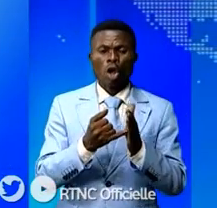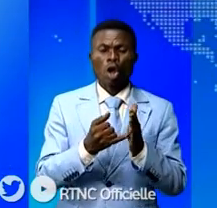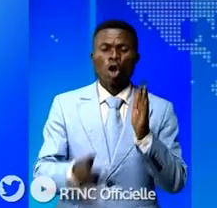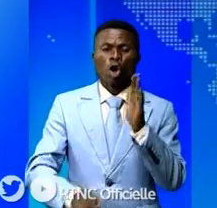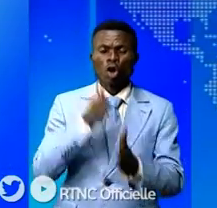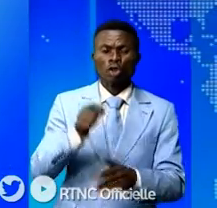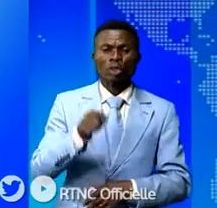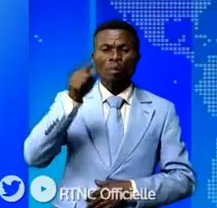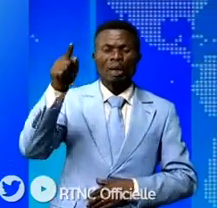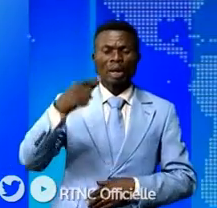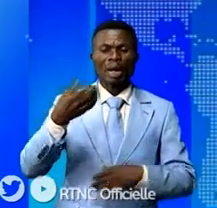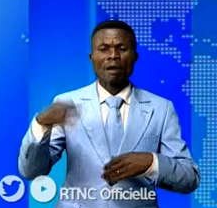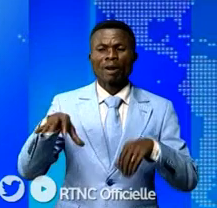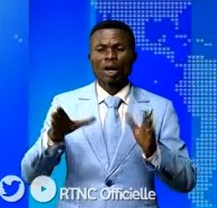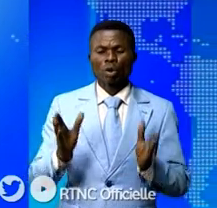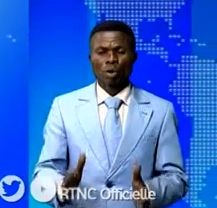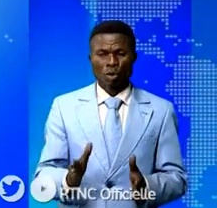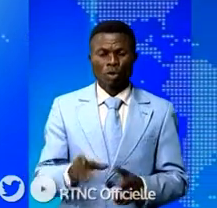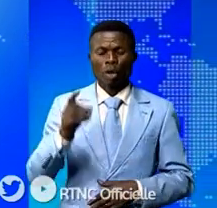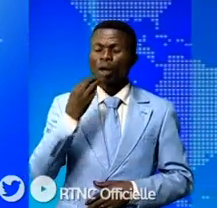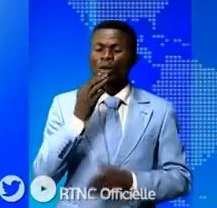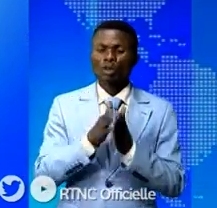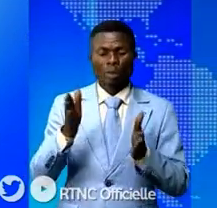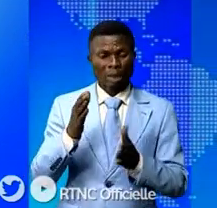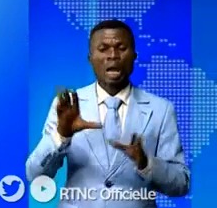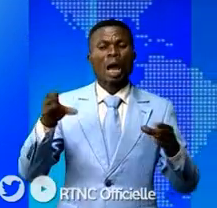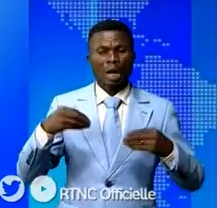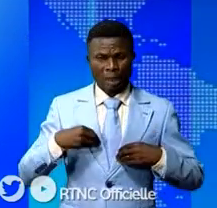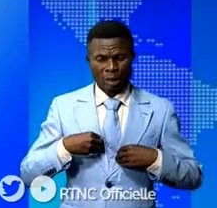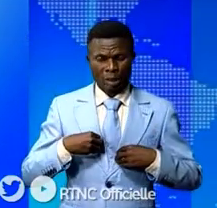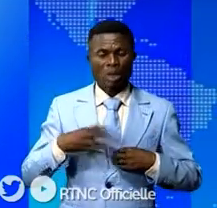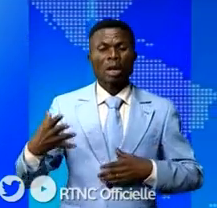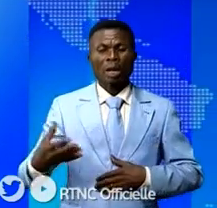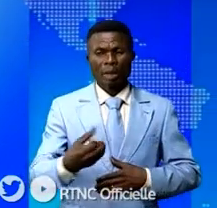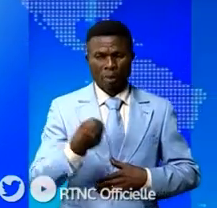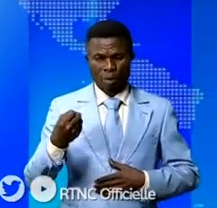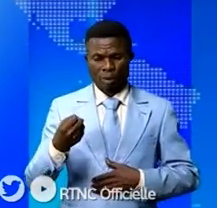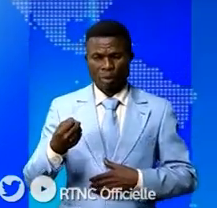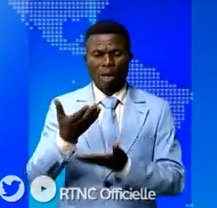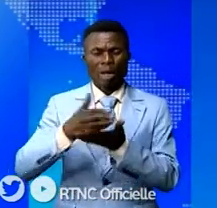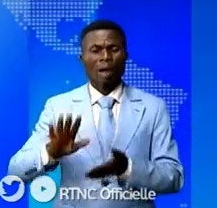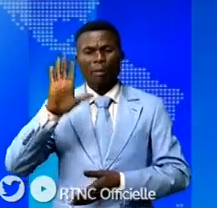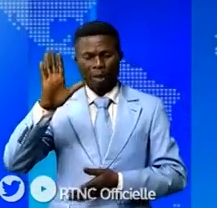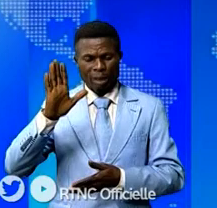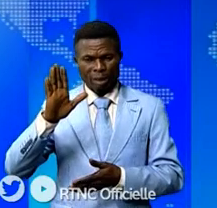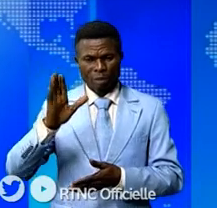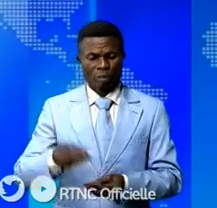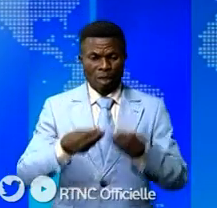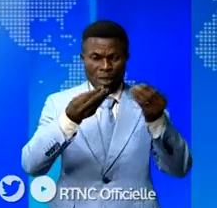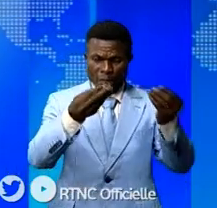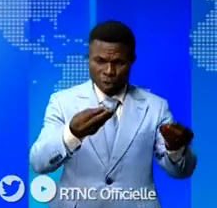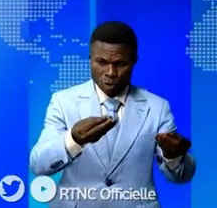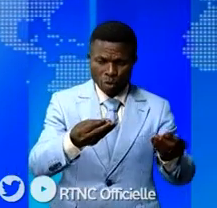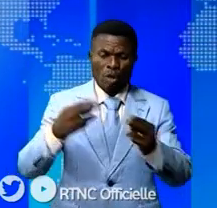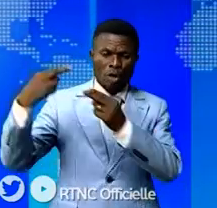francs congolais, Michel Djamba affirme que ce montant a été retiré en cinq étapes et remis de bonne foi